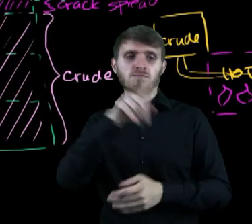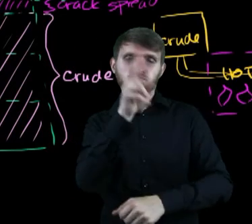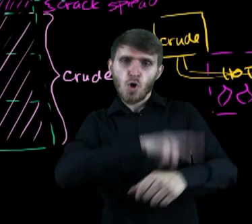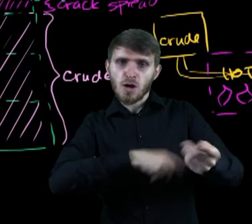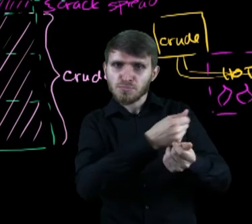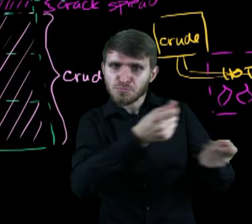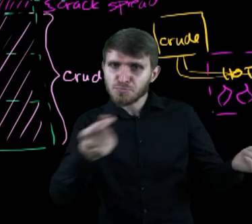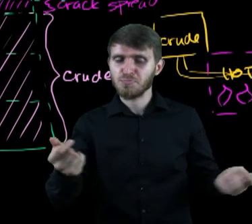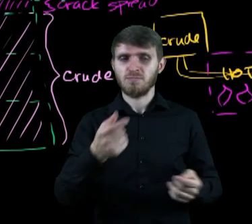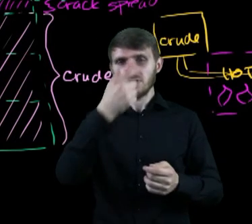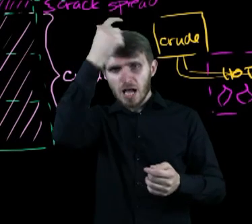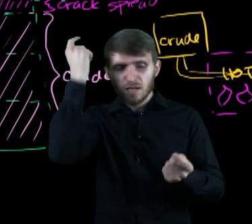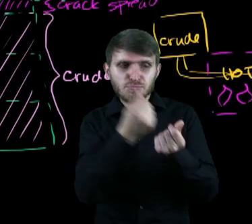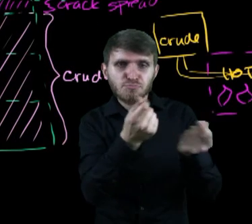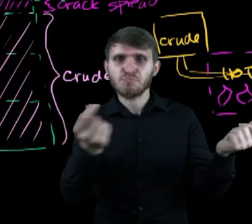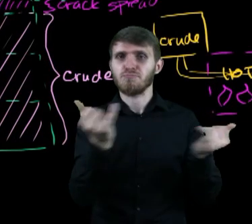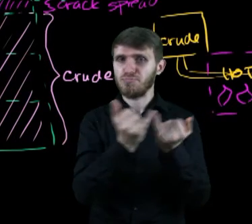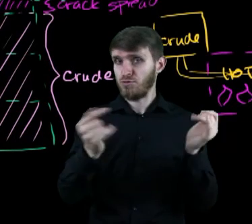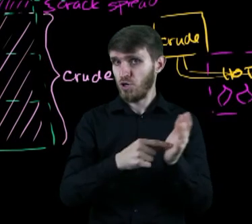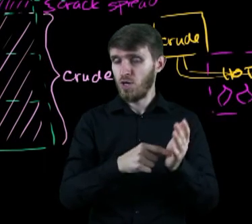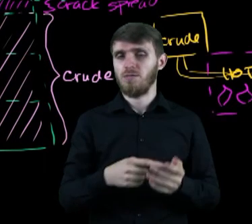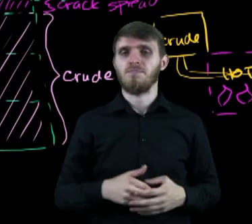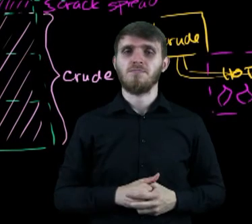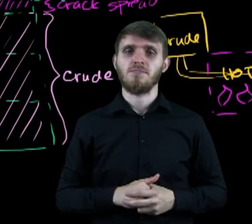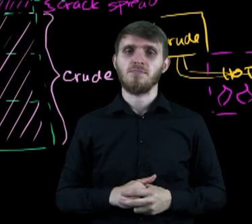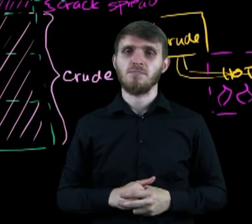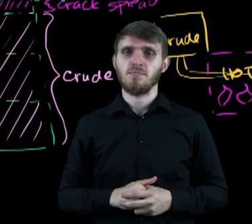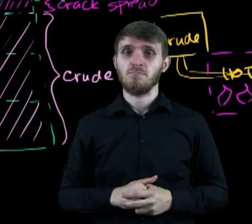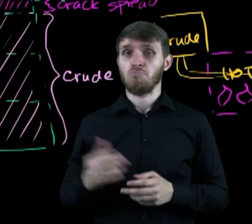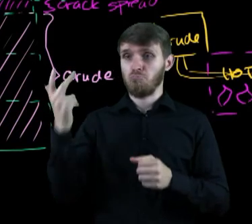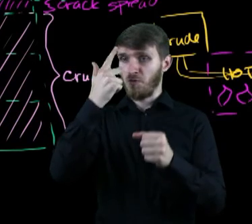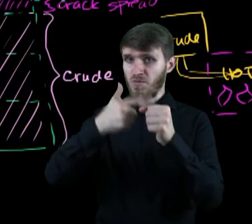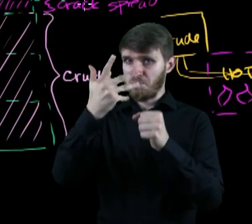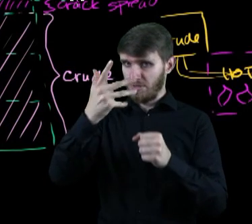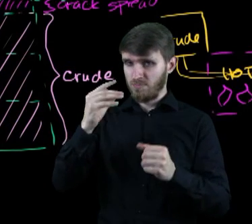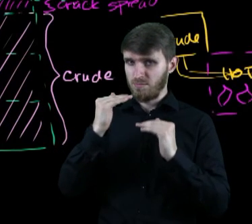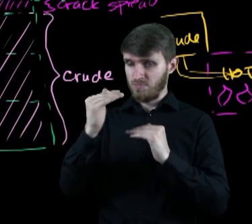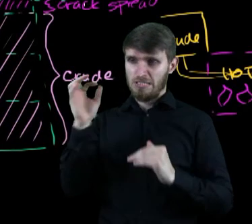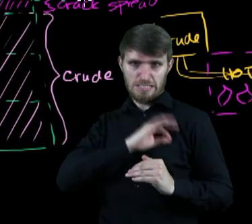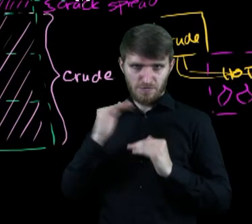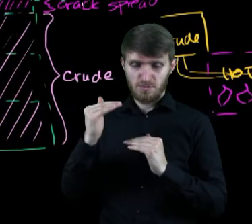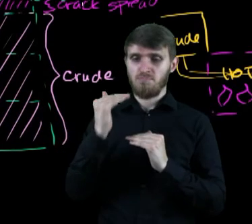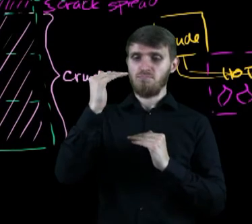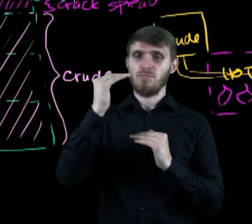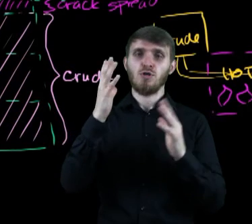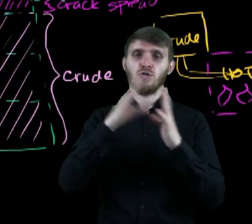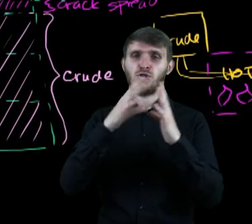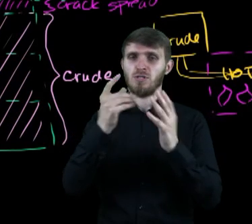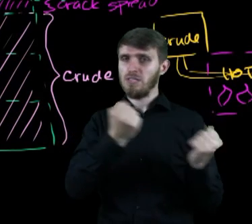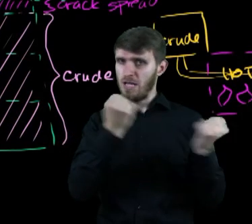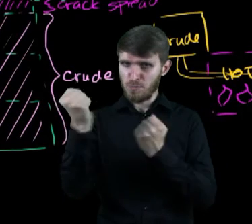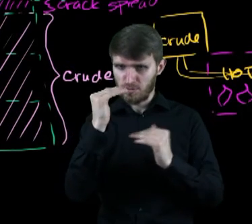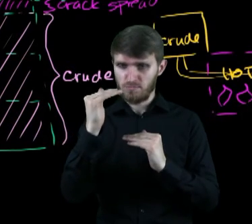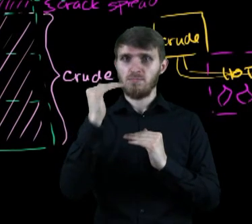To jest podatek, który zasila budżet władz stanowych i federalnych. 3,25 bierze